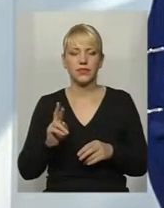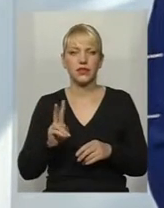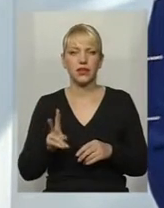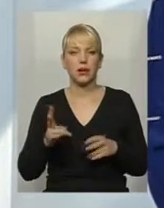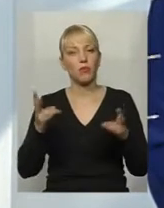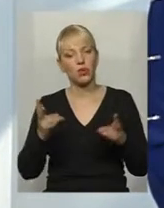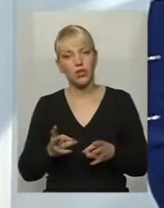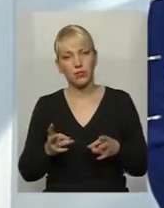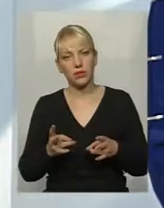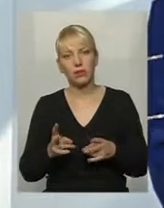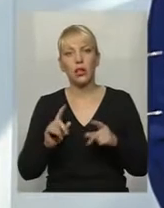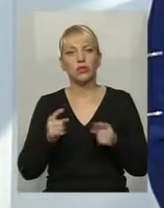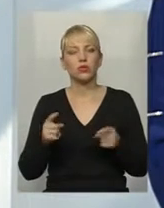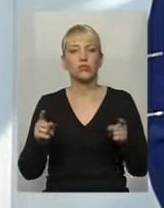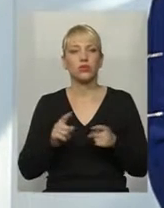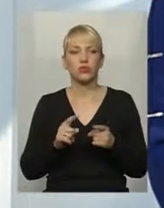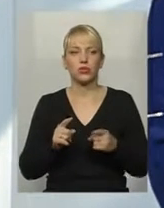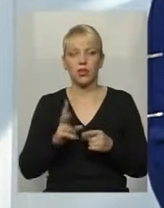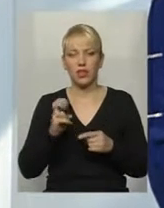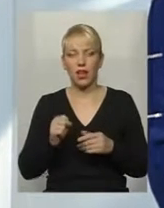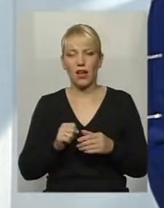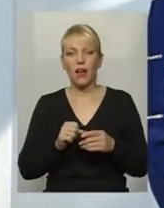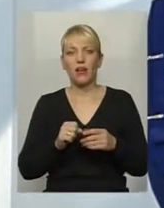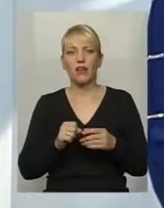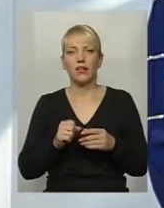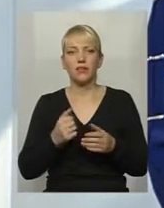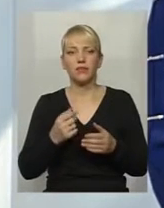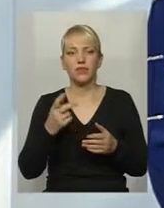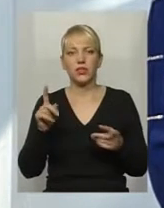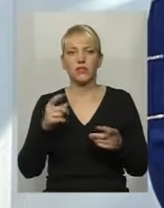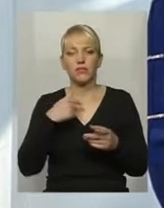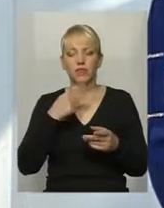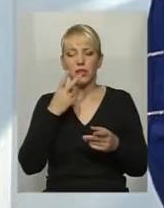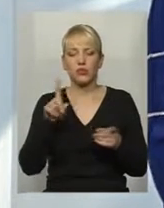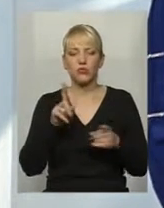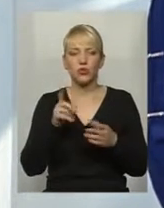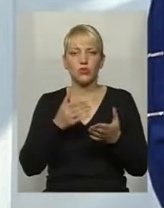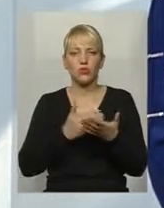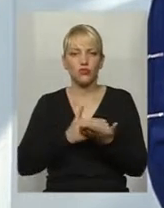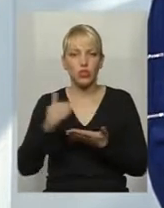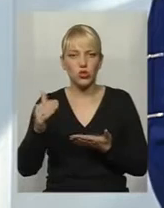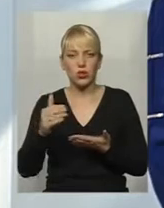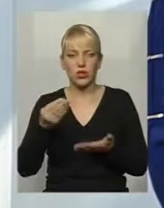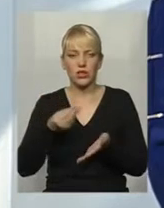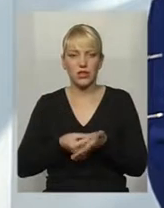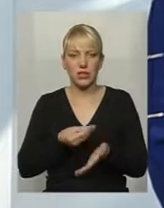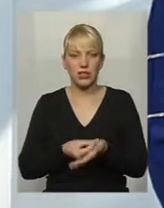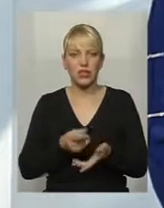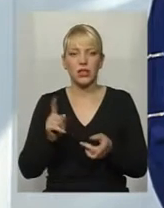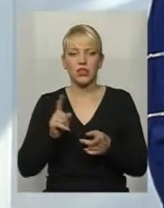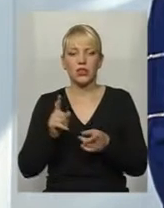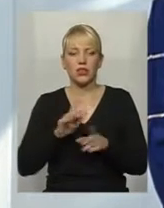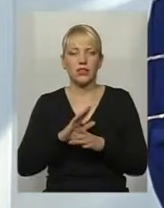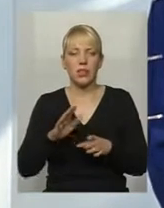потрібне, тому що на фоні високих тарифів, на фоні непосильного, непід'ємної